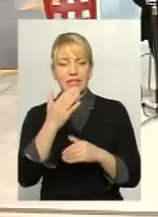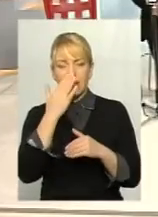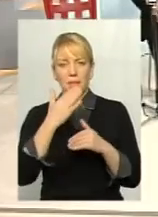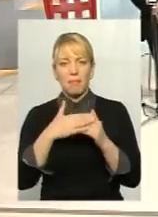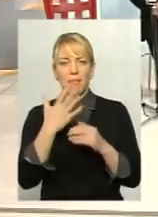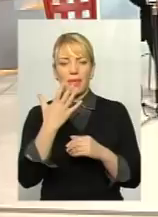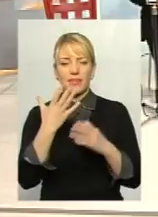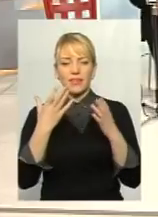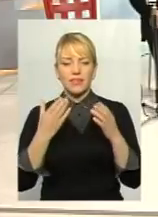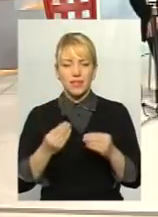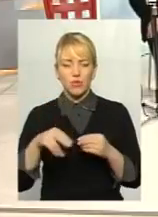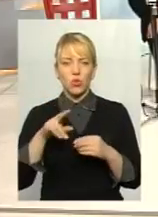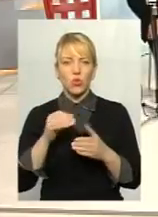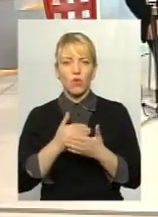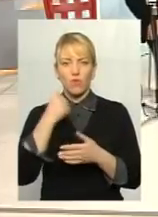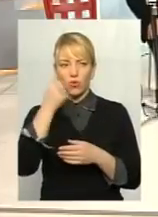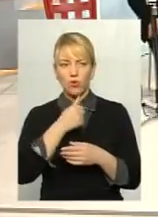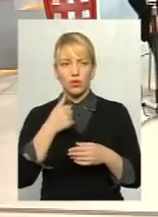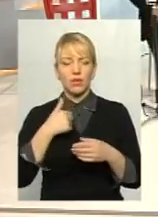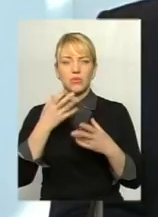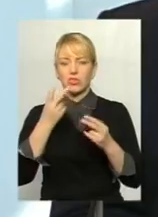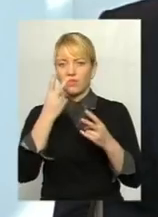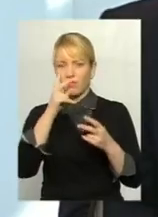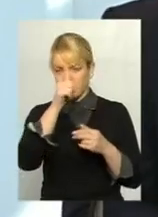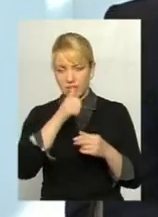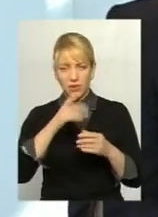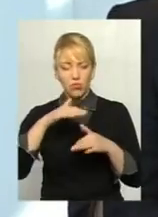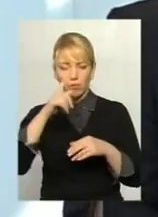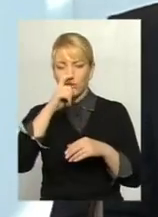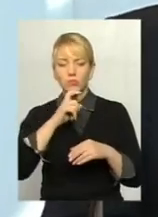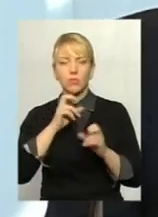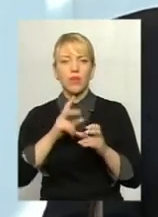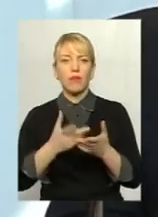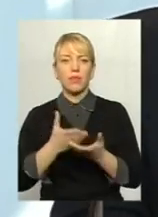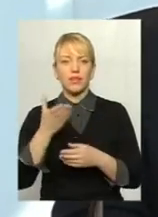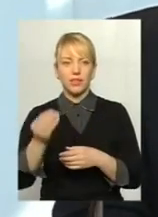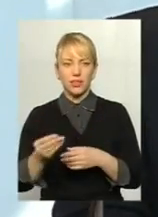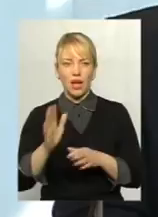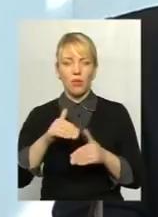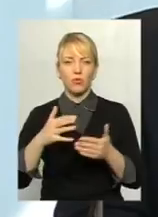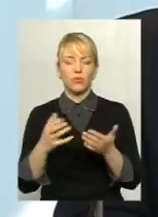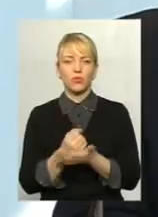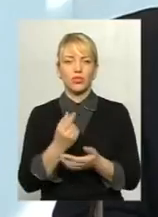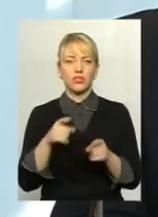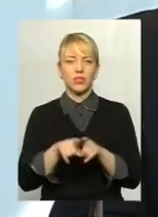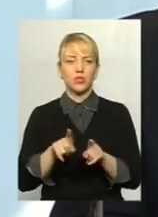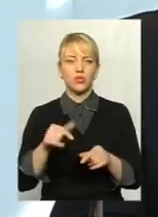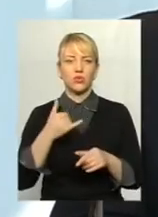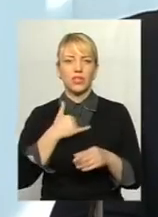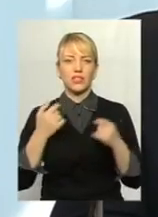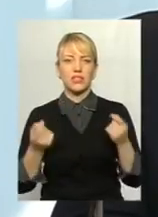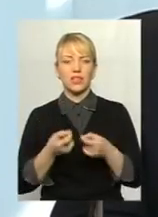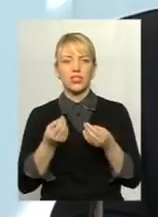розбираємося, як обліковувати це все, як далі платити. А потім виходить так, що в нас залишається дуже мало